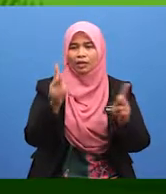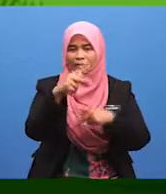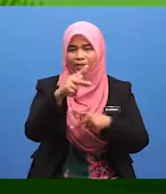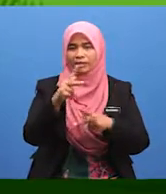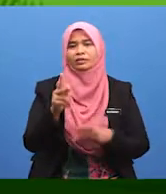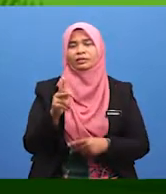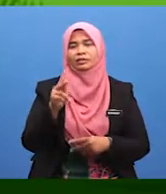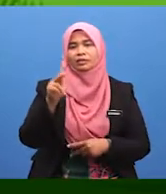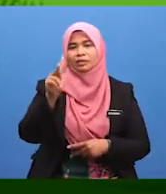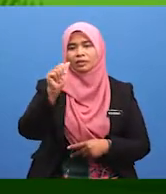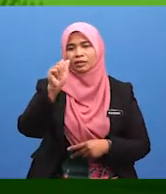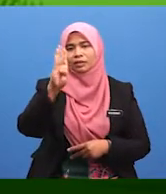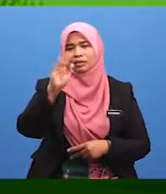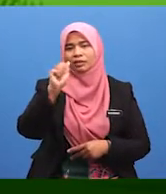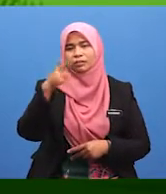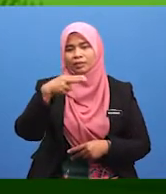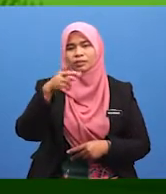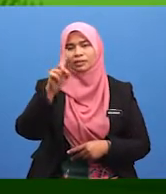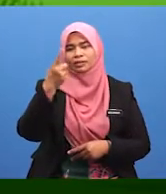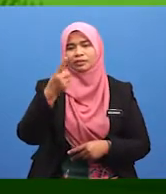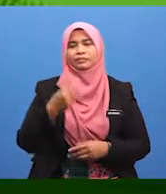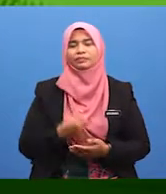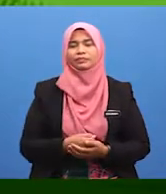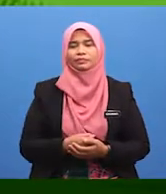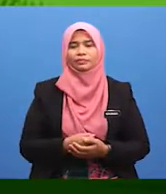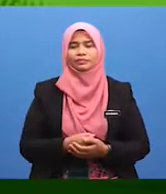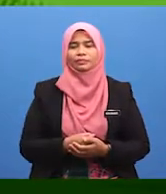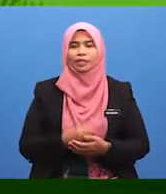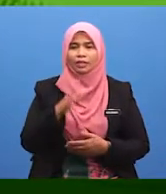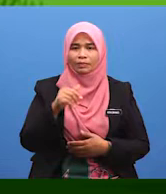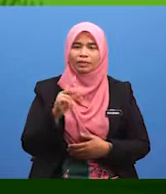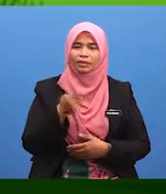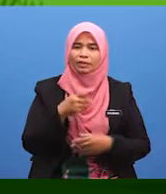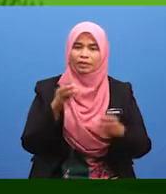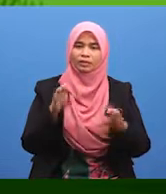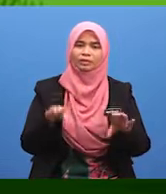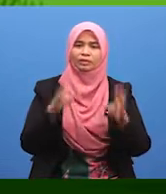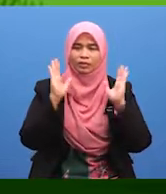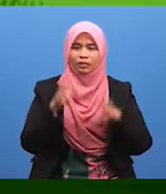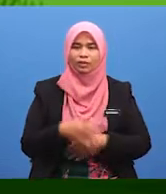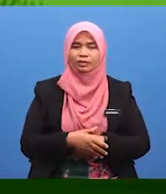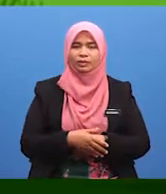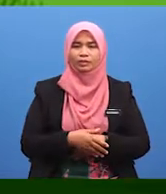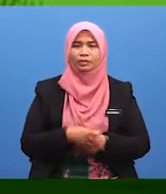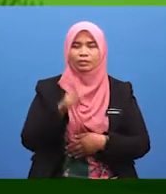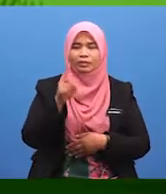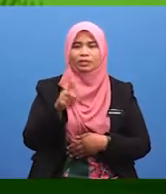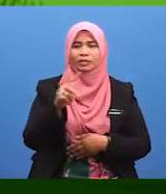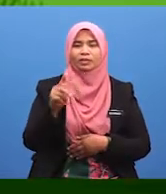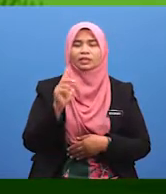baitullah il-haram. Jadi murid-murid, sebelum kita menunaikan solat,